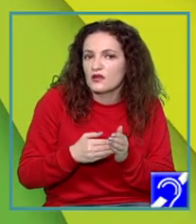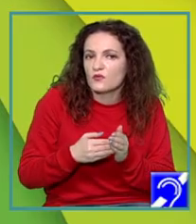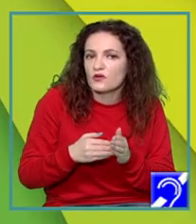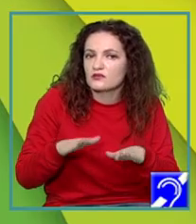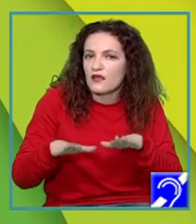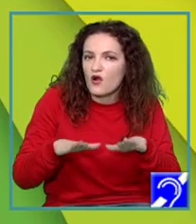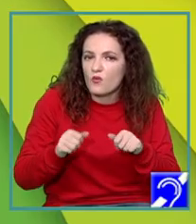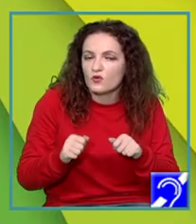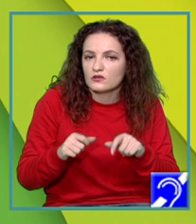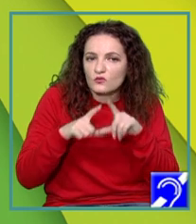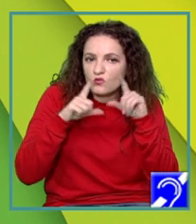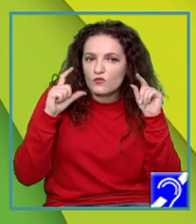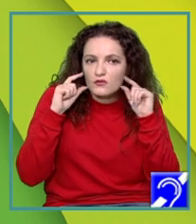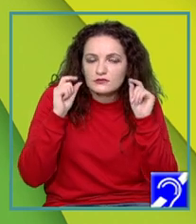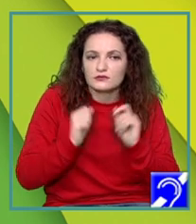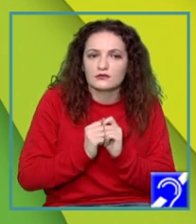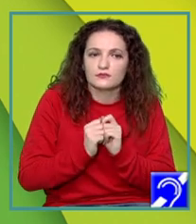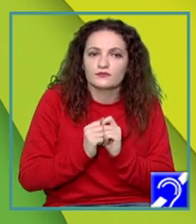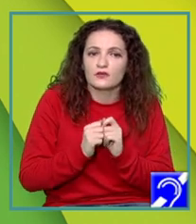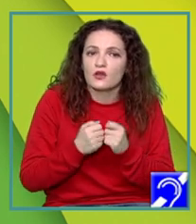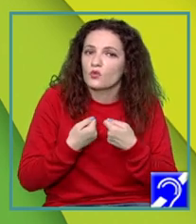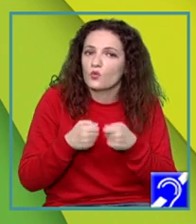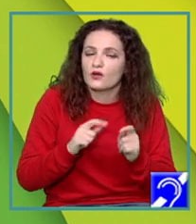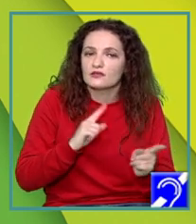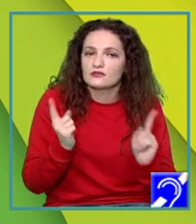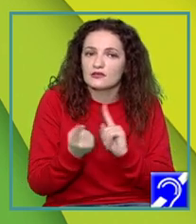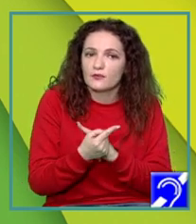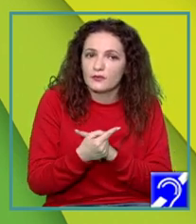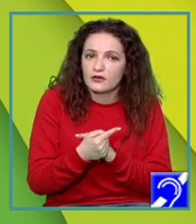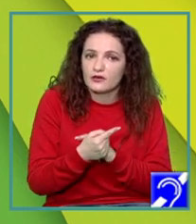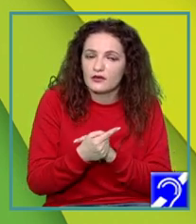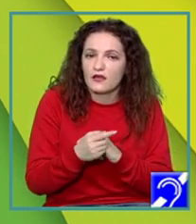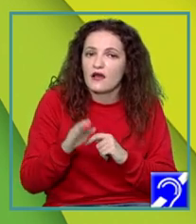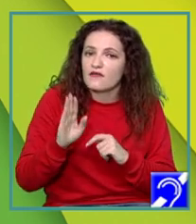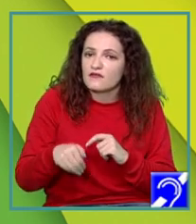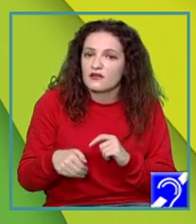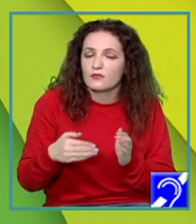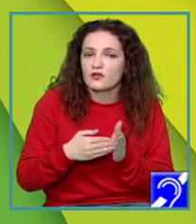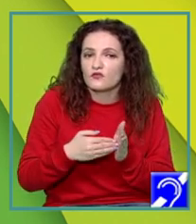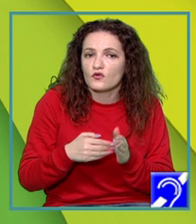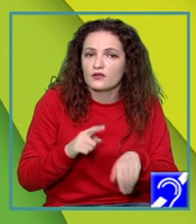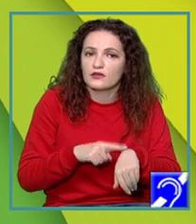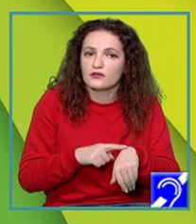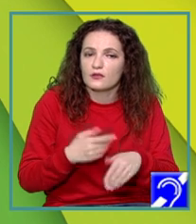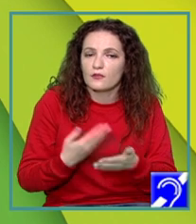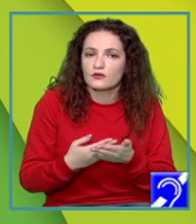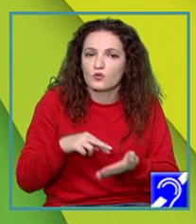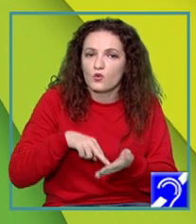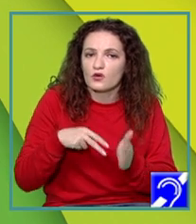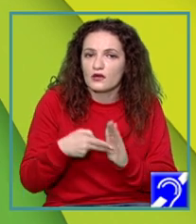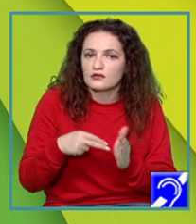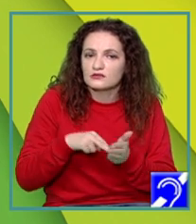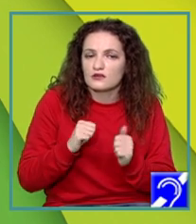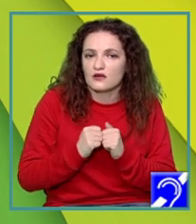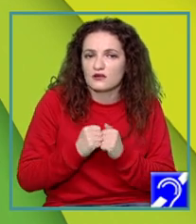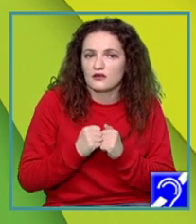Sigur că toate aceste schimbări din viața noastră necesită timp și pentru organizare. La fel, nimeni nu se aștepta, nici profesori,